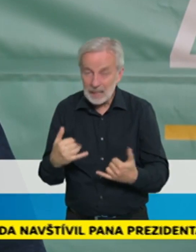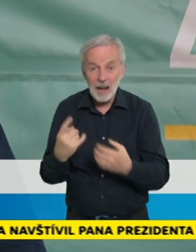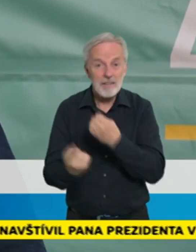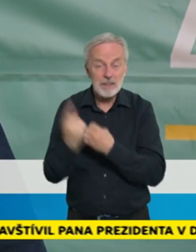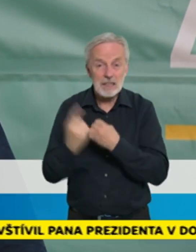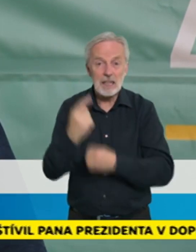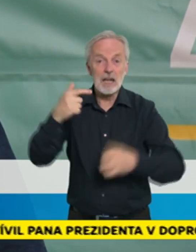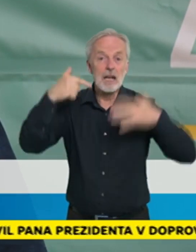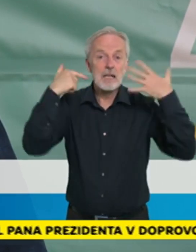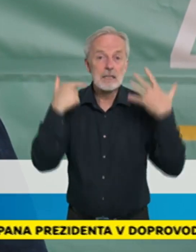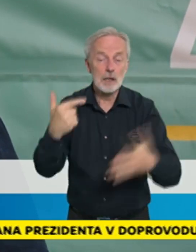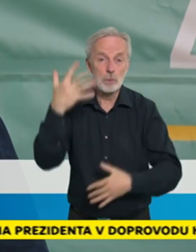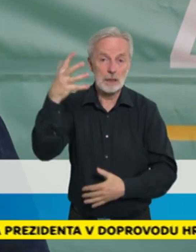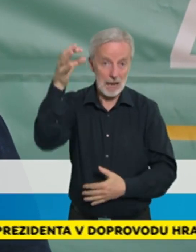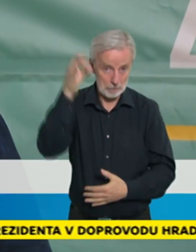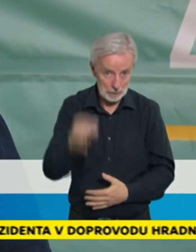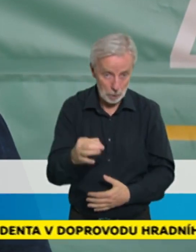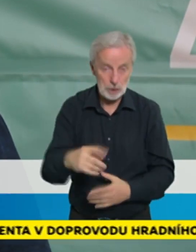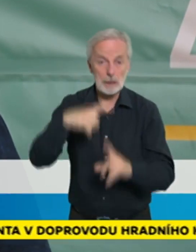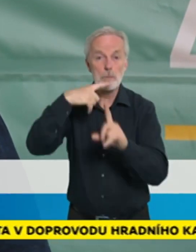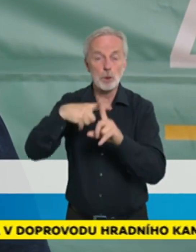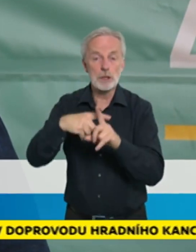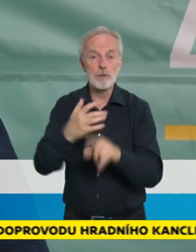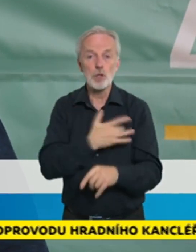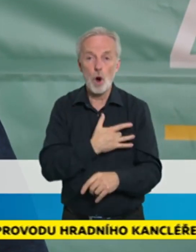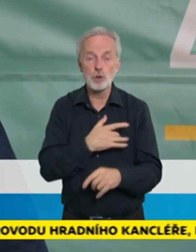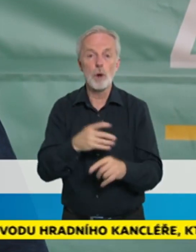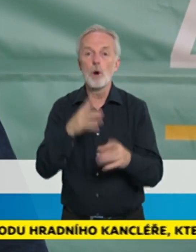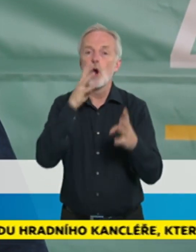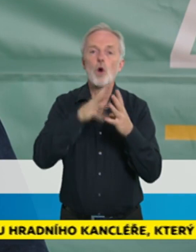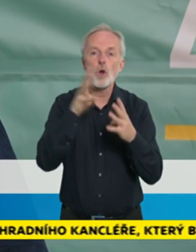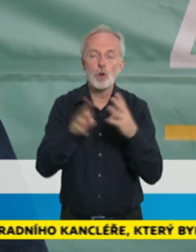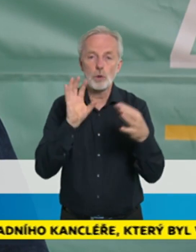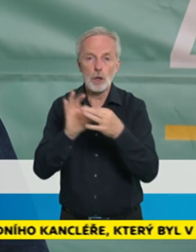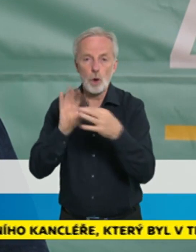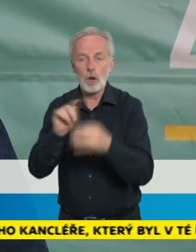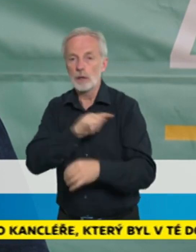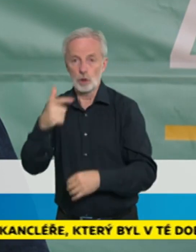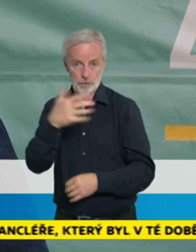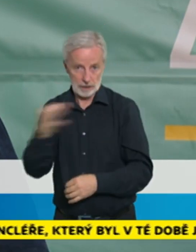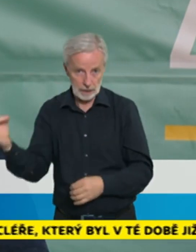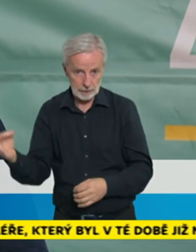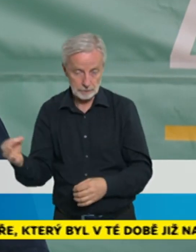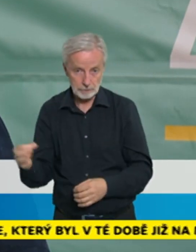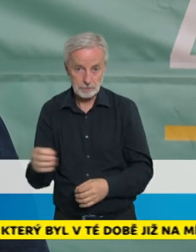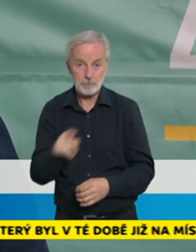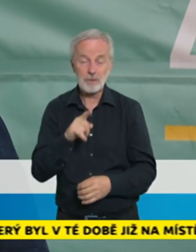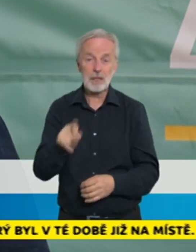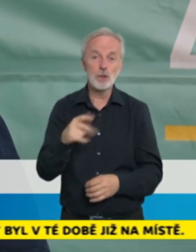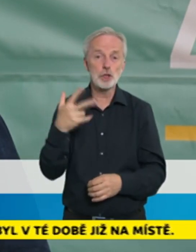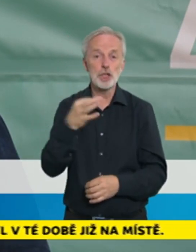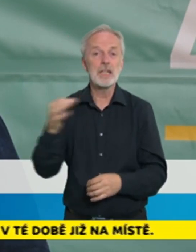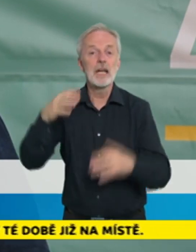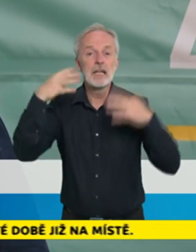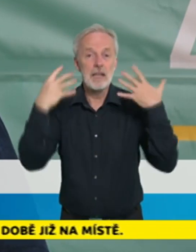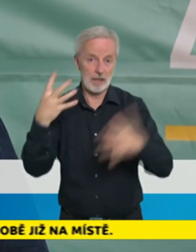vytrasováno do 24 hodin, do 48 hodin je to 95 % pozitivních osob. Těch 5